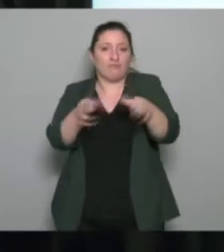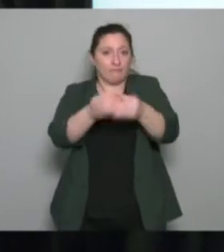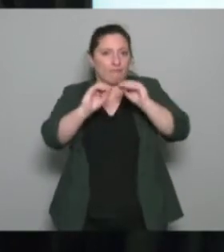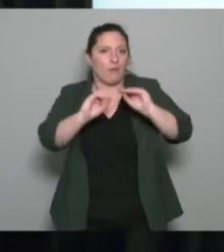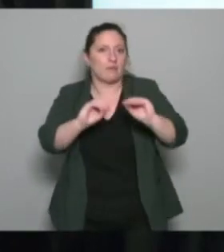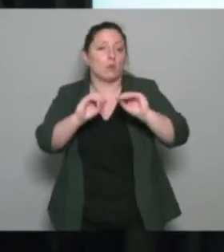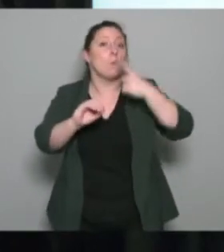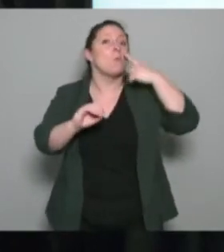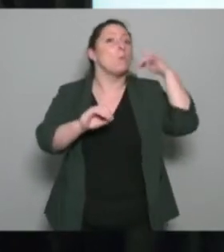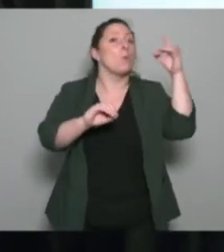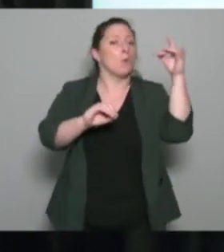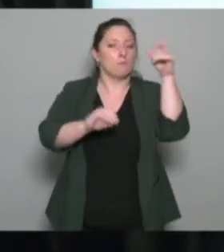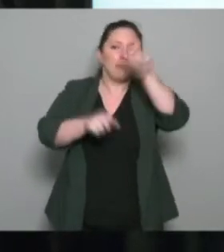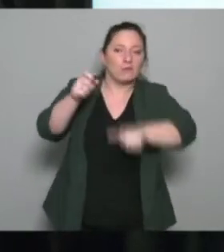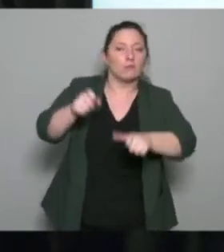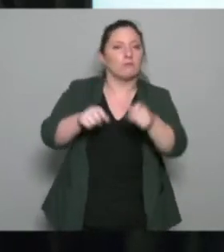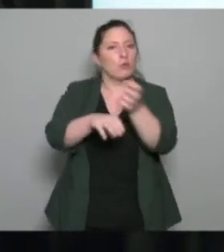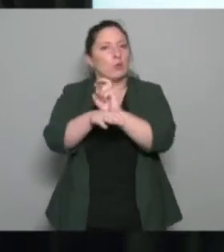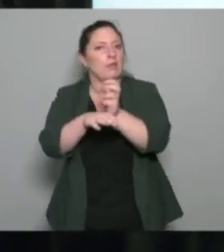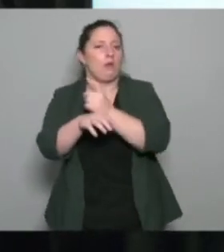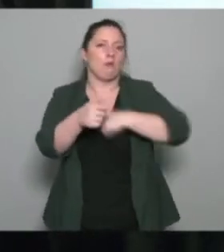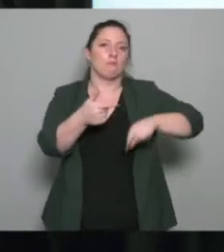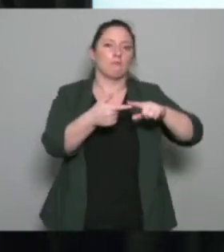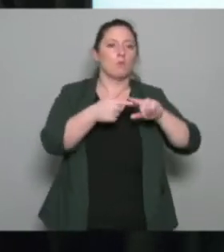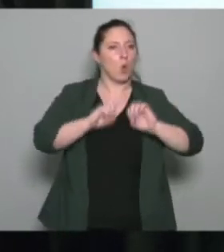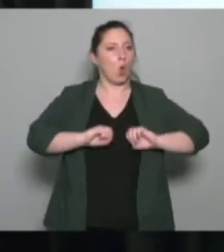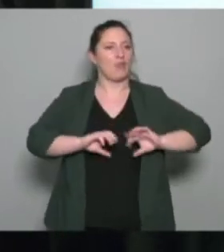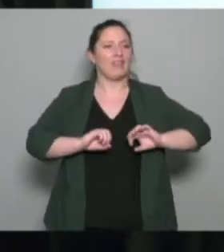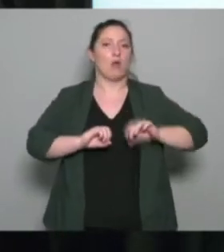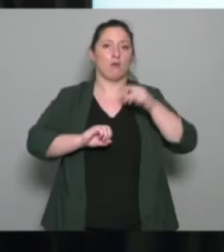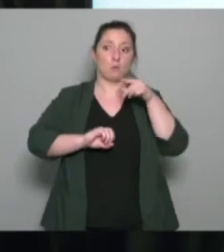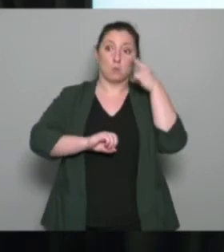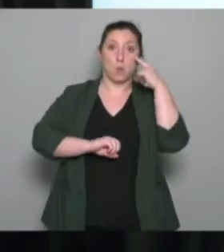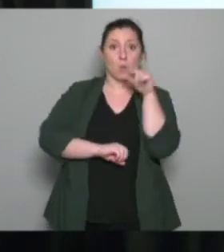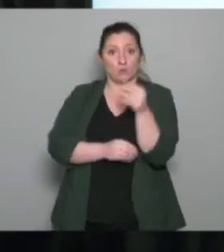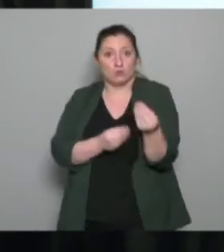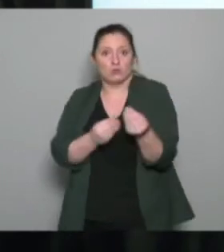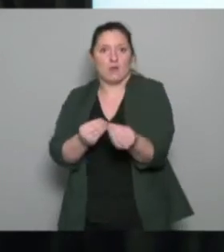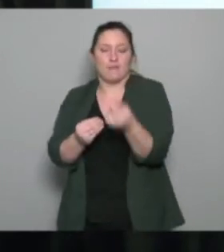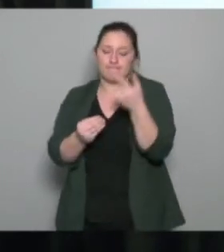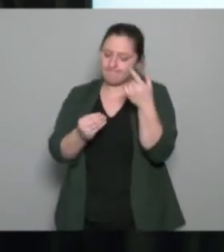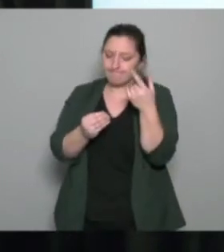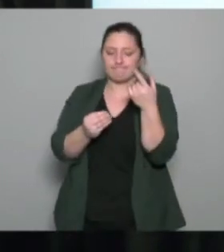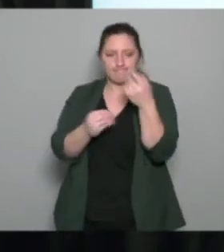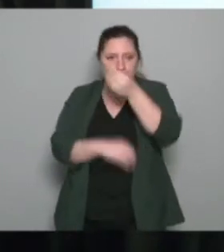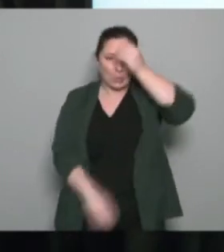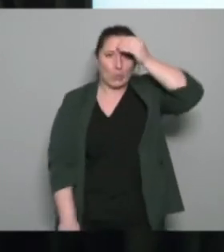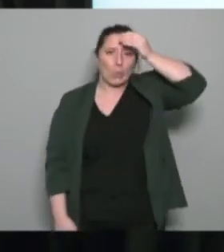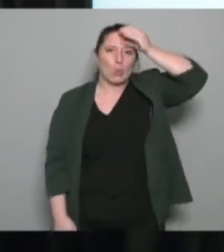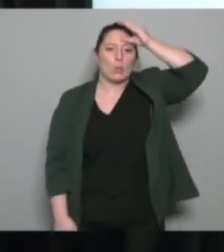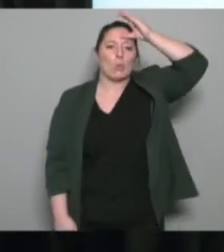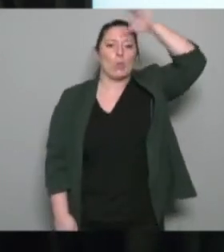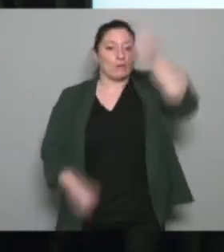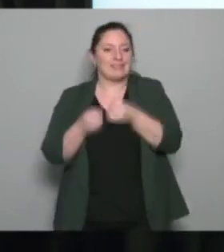des éducateurs des entraîneurs dans les clubs pour qu'ils se spécialisent dans le